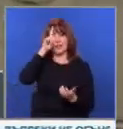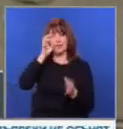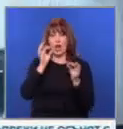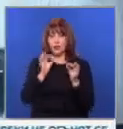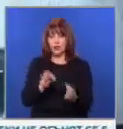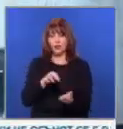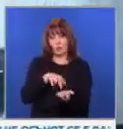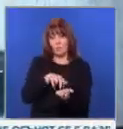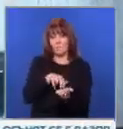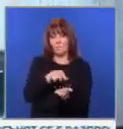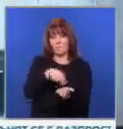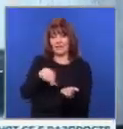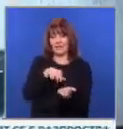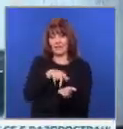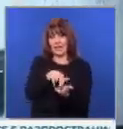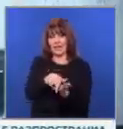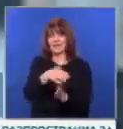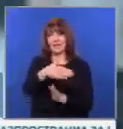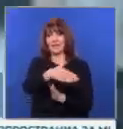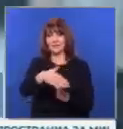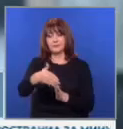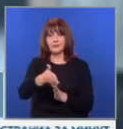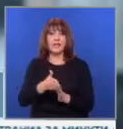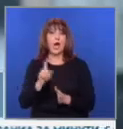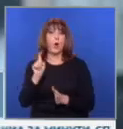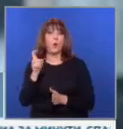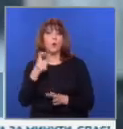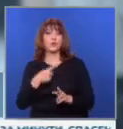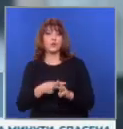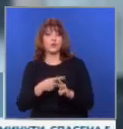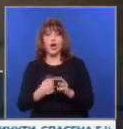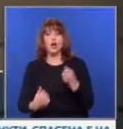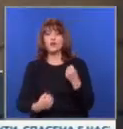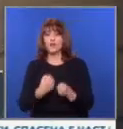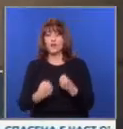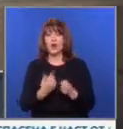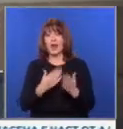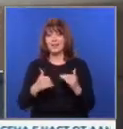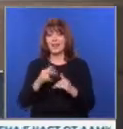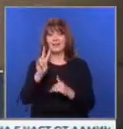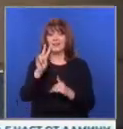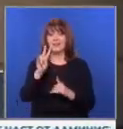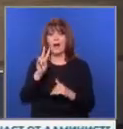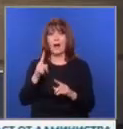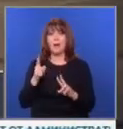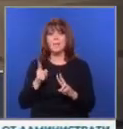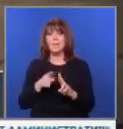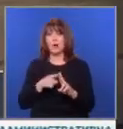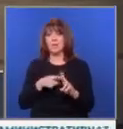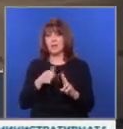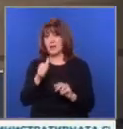точно на пешеходната пътека на кръстовището на Гурко и Шишман. Шофьорът е с над два промила, скоростта близо от 90 км в час.